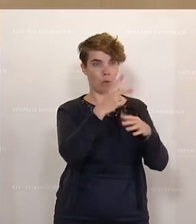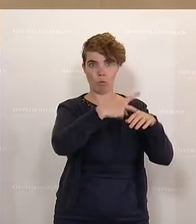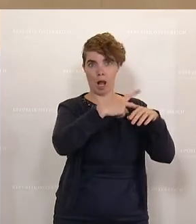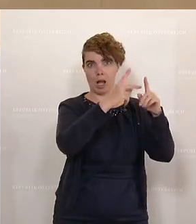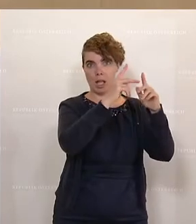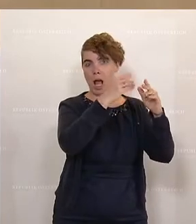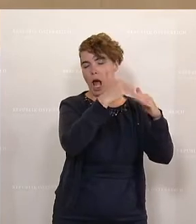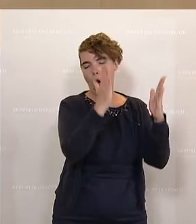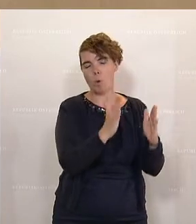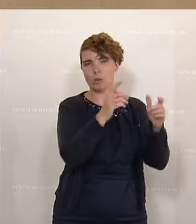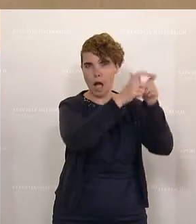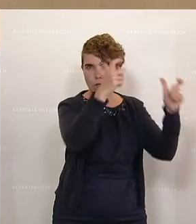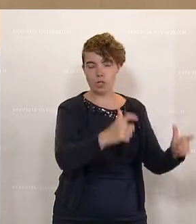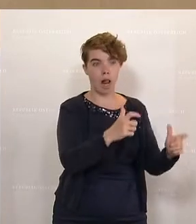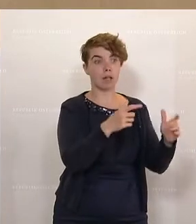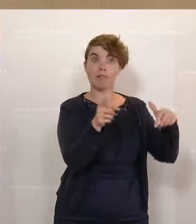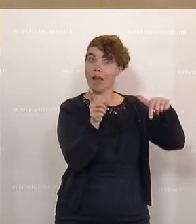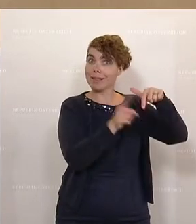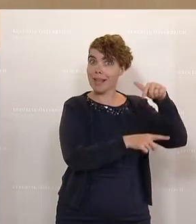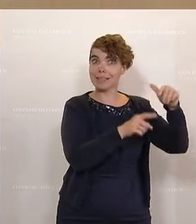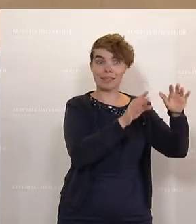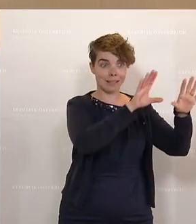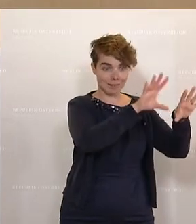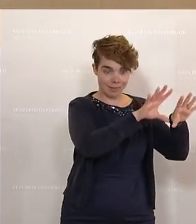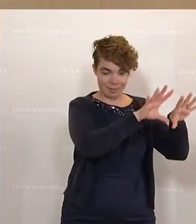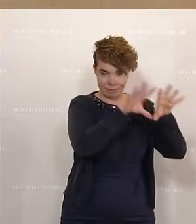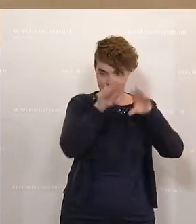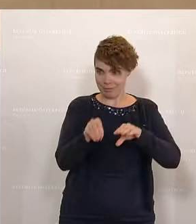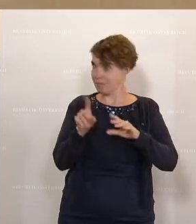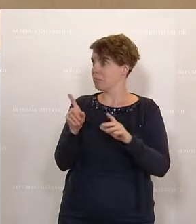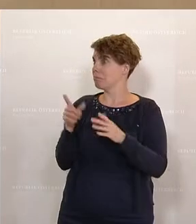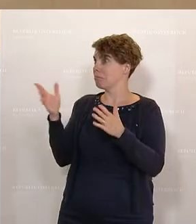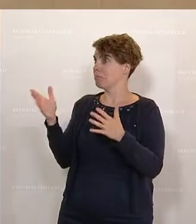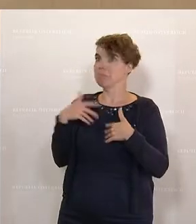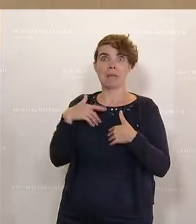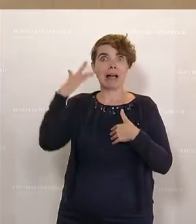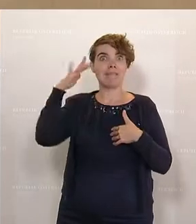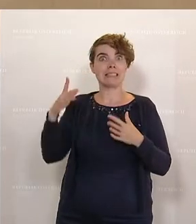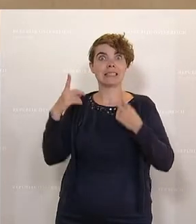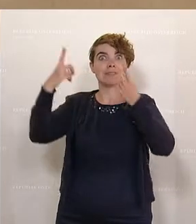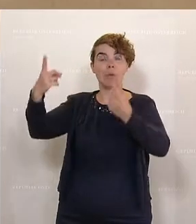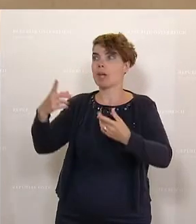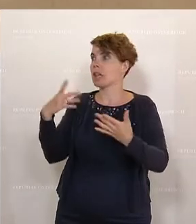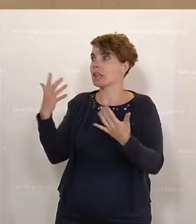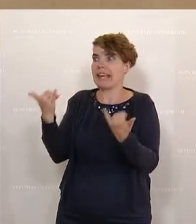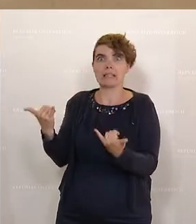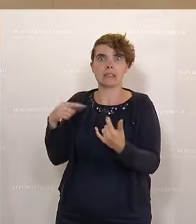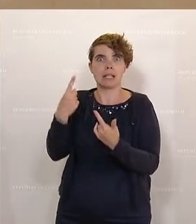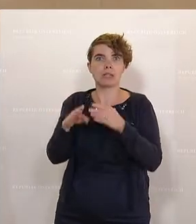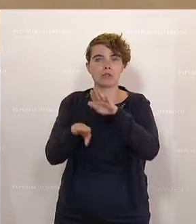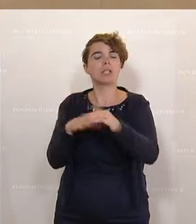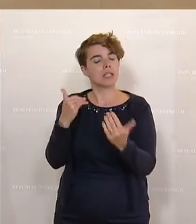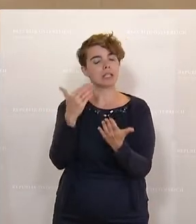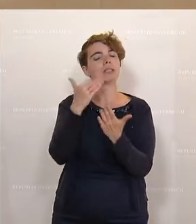obwohl sie nicht wussten, wohin sie sich danach wenden sollen. Und jetzt haben wir auch eine Regelung dafür. Jetzt wird jeder